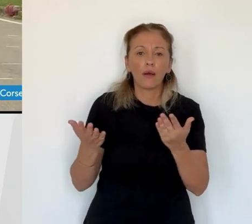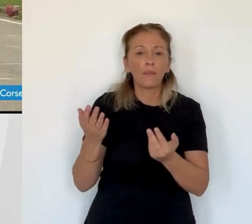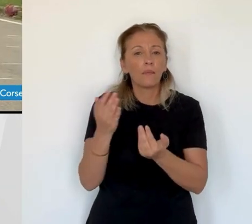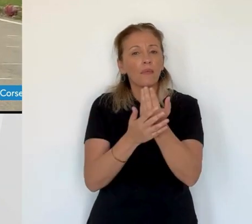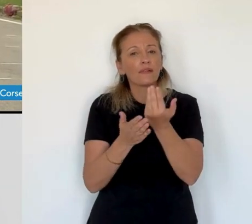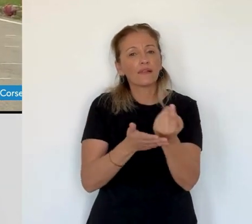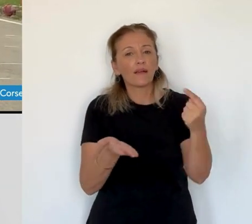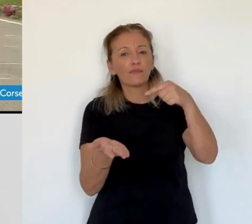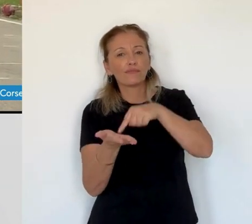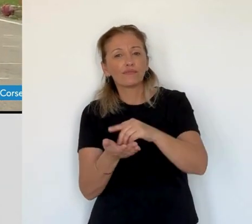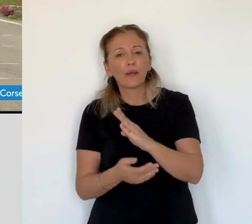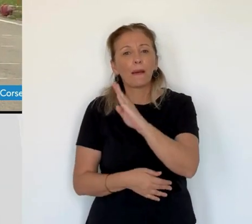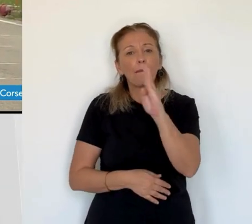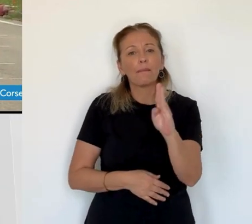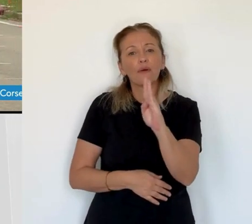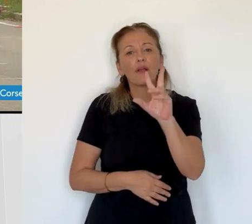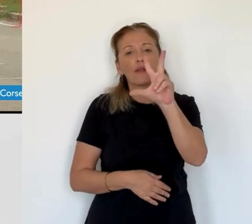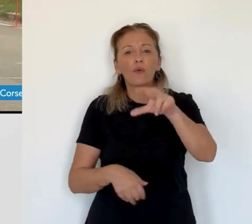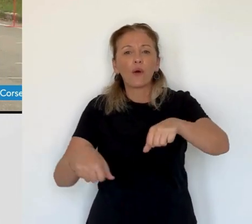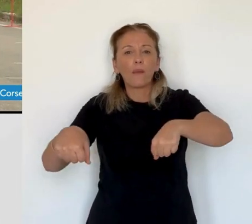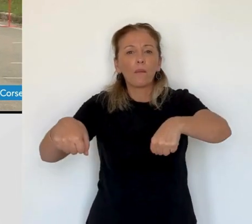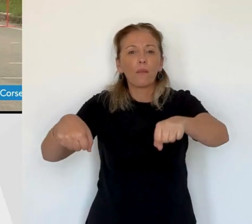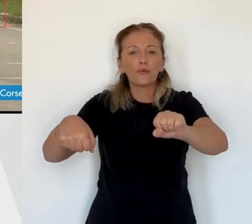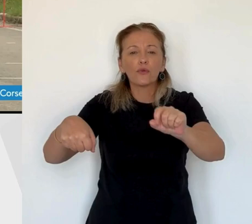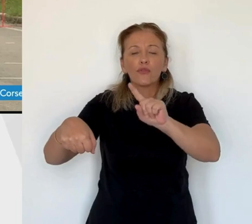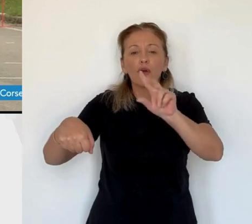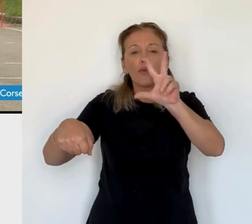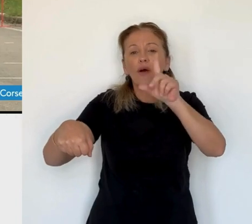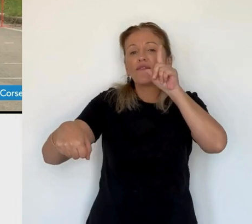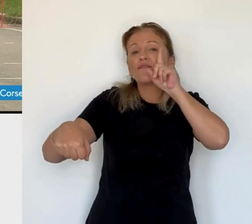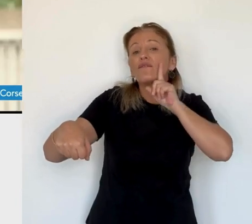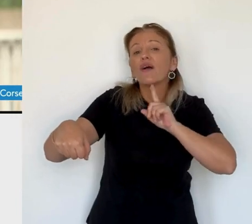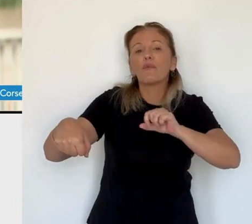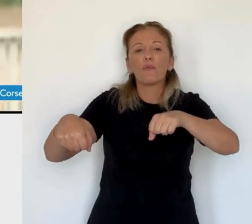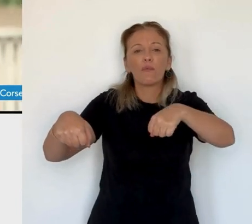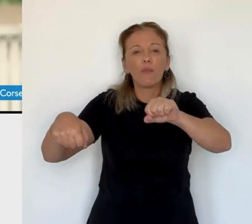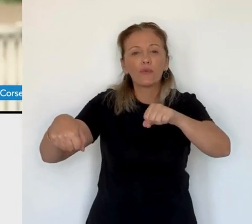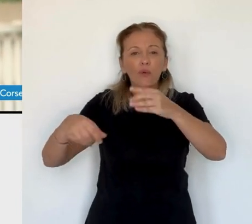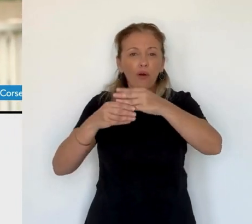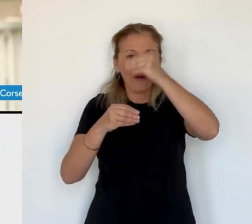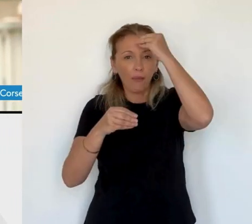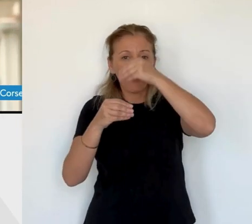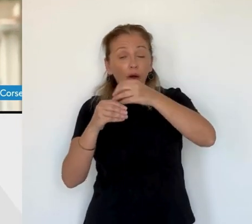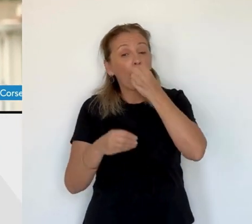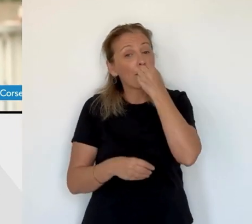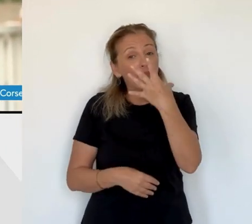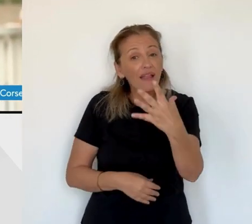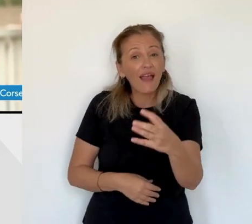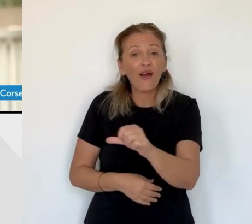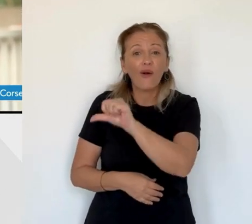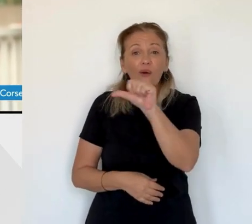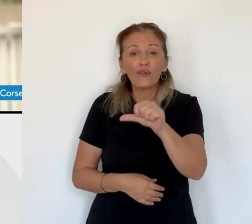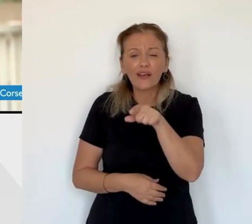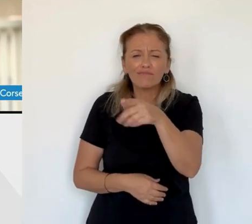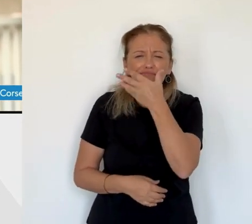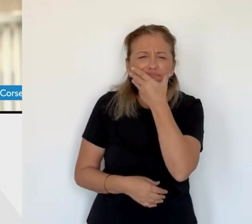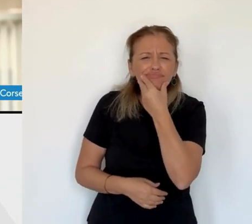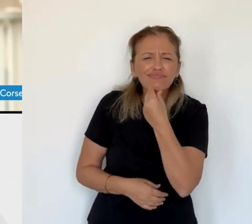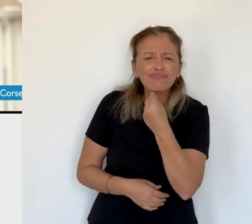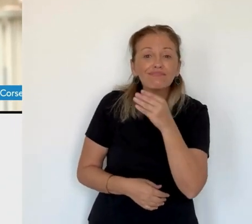Formation de trois futurs motards, en fait trois motardes, ce matin à Bidouille. Bien Audrey, est très beau celui-là, 55.